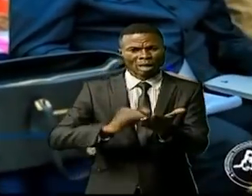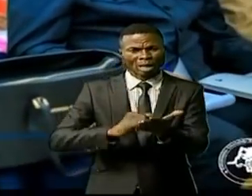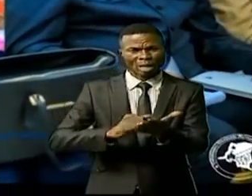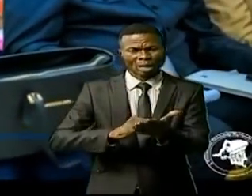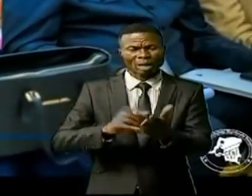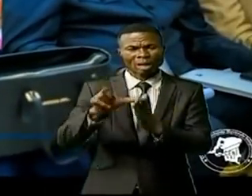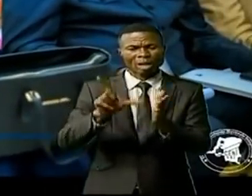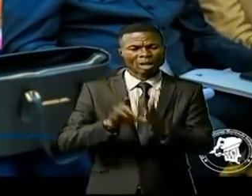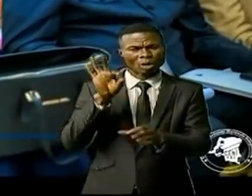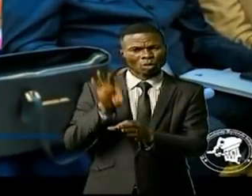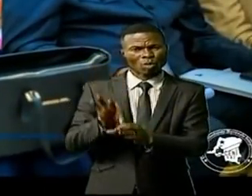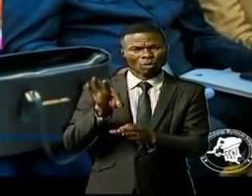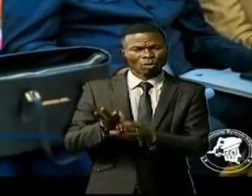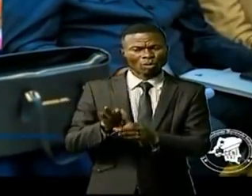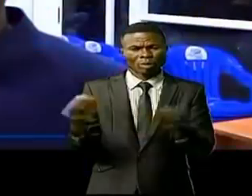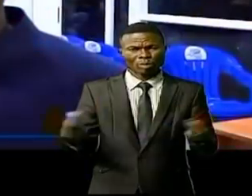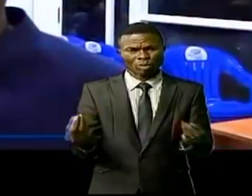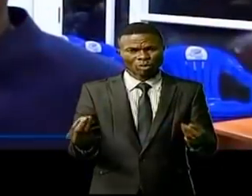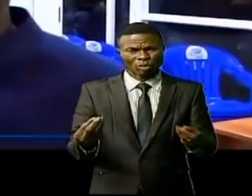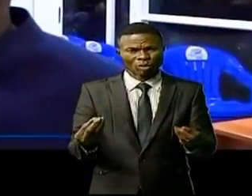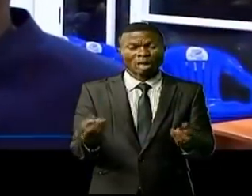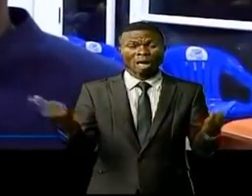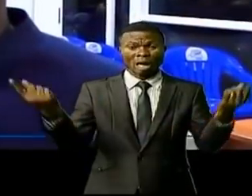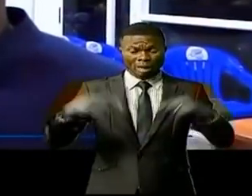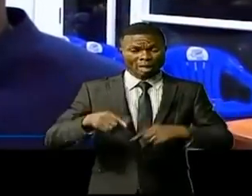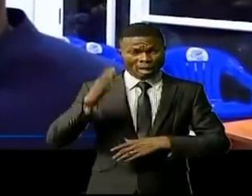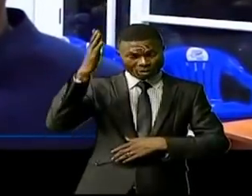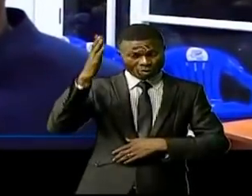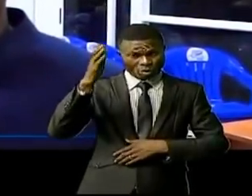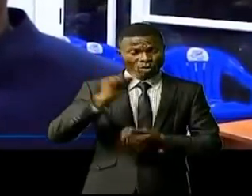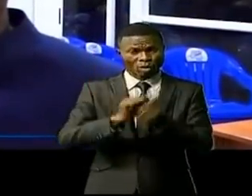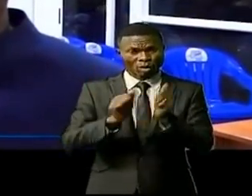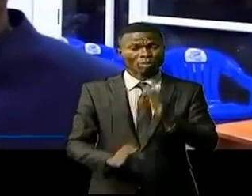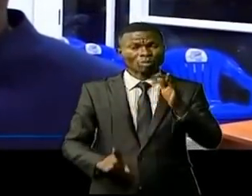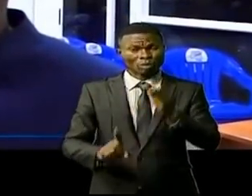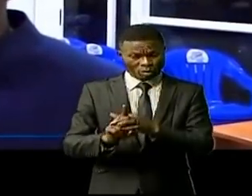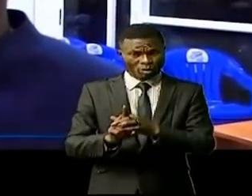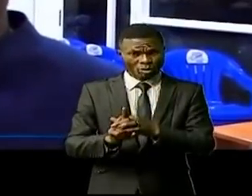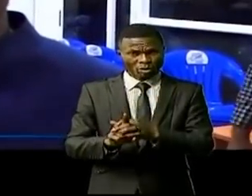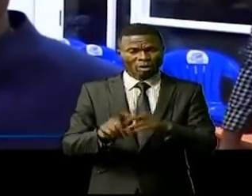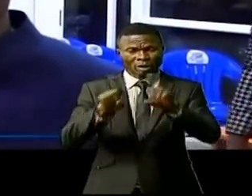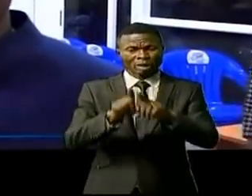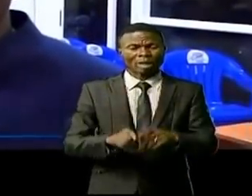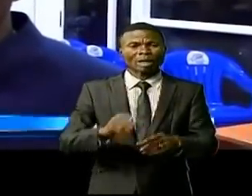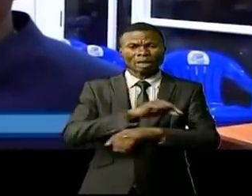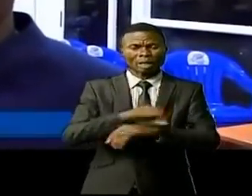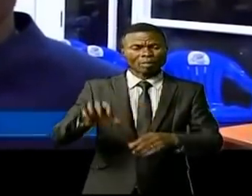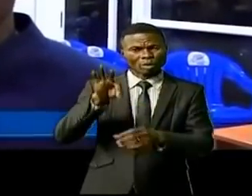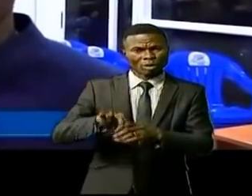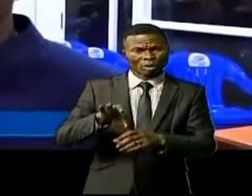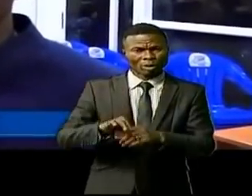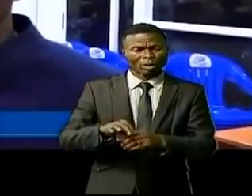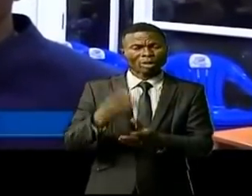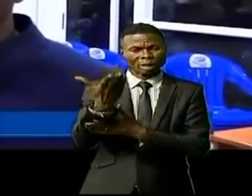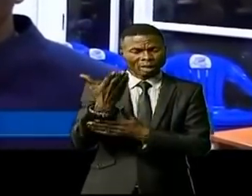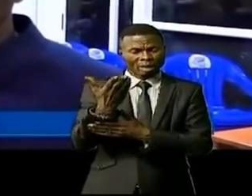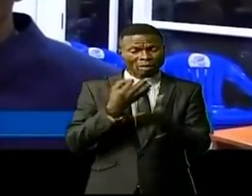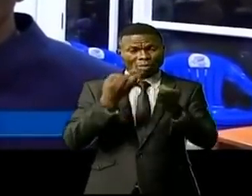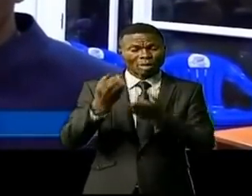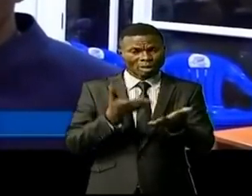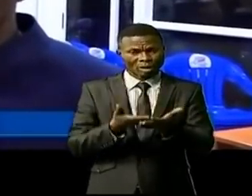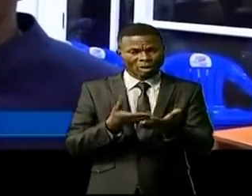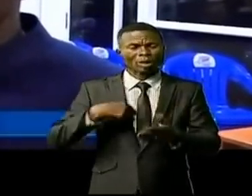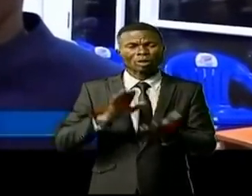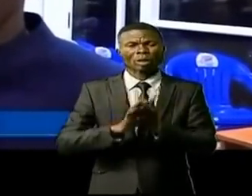électorale, en fait que lorsqu'il y aura des cas qui seront posés et que la CENI sera appelée à se justifier, que nous